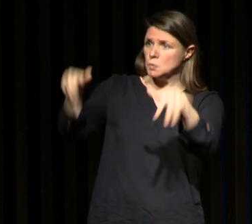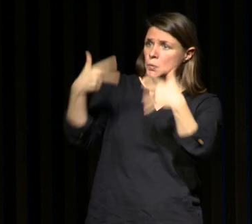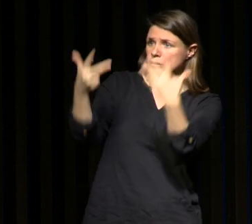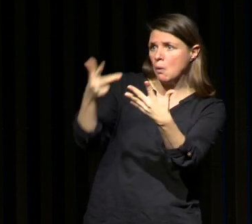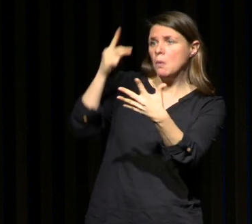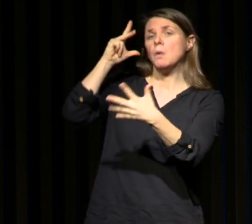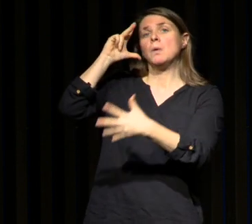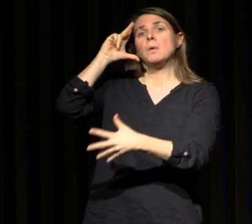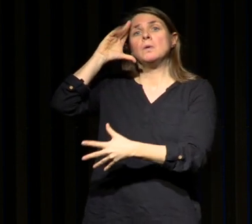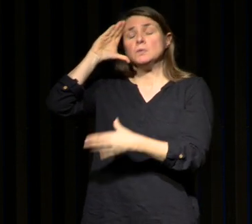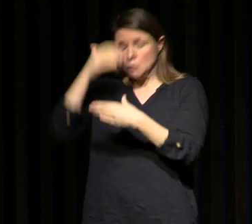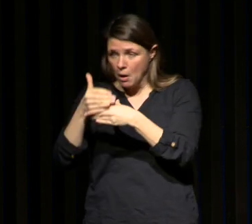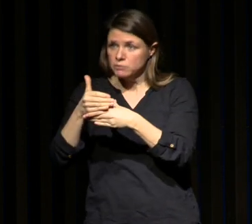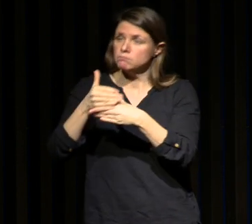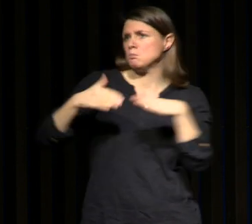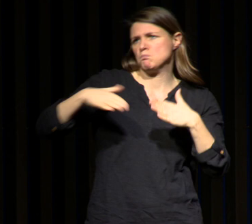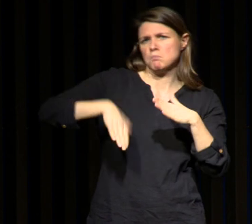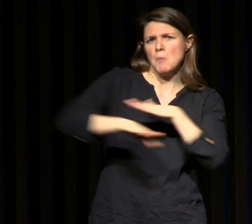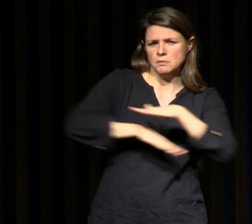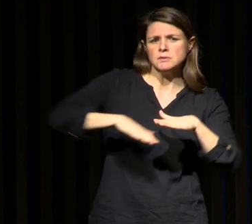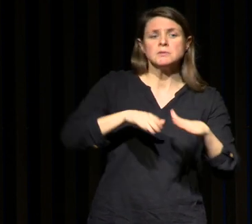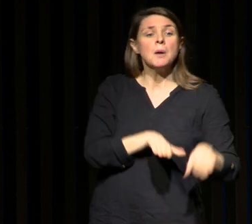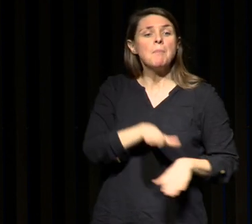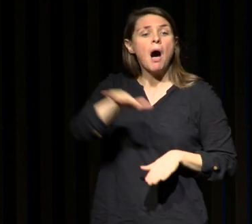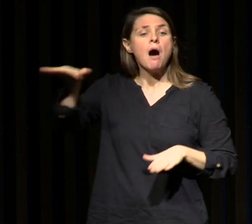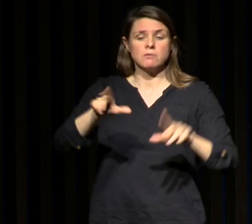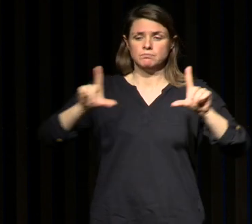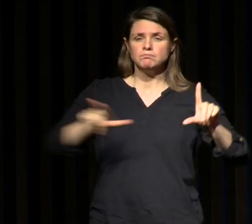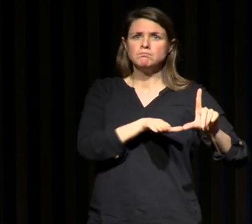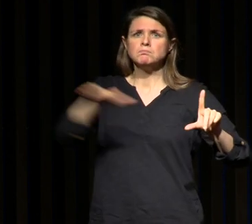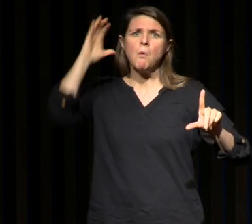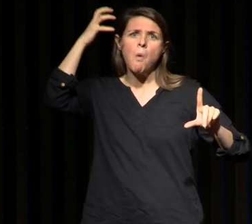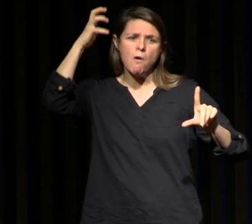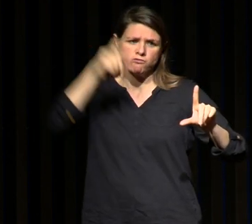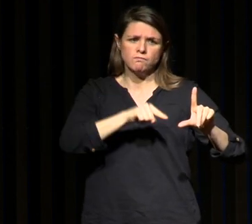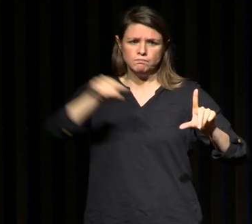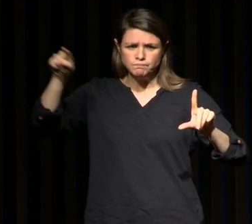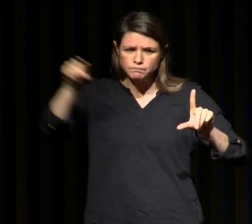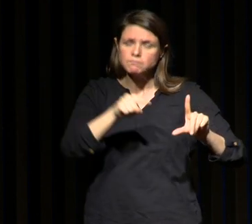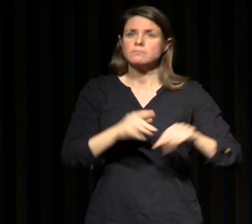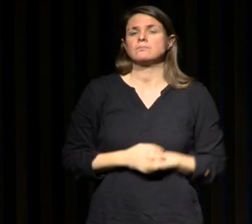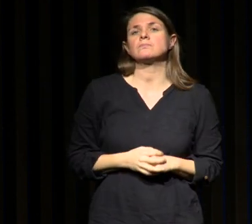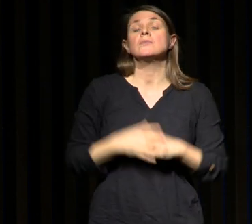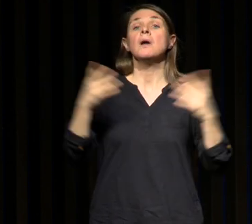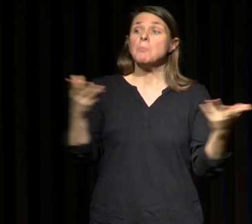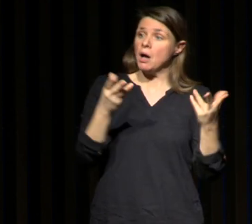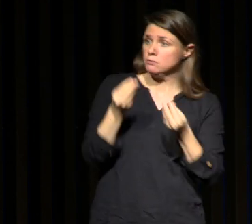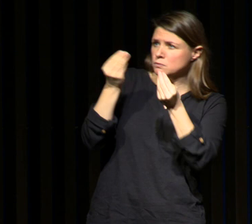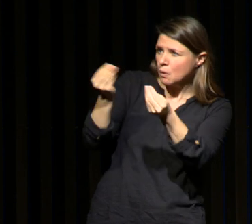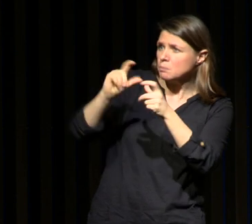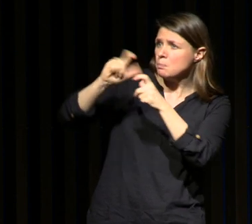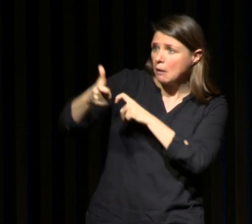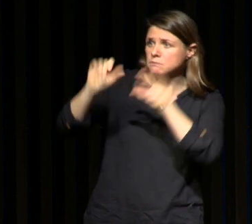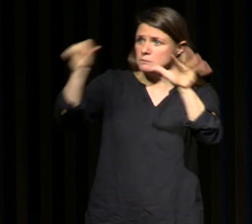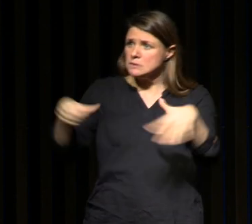sommeil qui est à la valeur de référence. C'est la courbe du bas que vous voyez en orange. Puis ensuite, en leur donnant 6 heures de